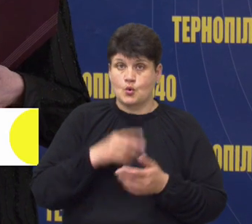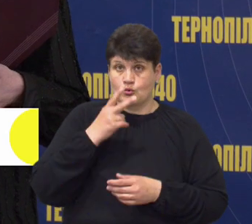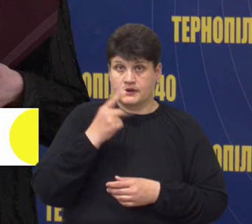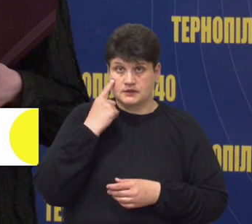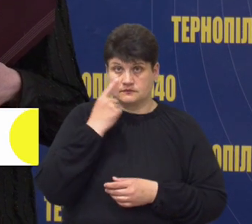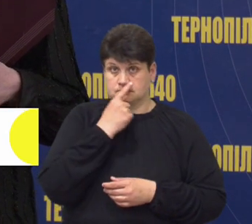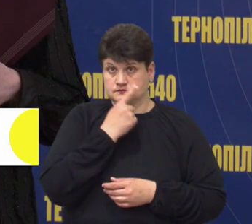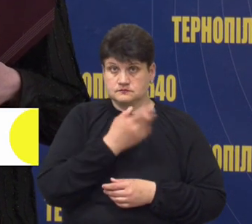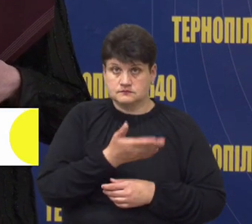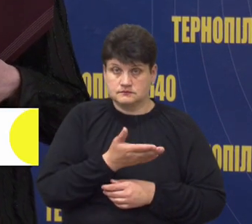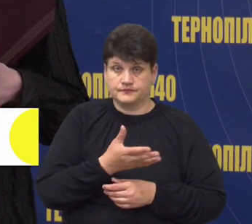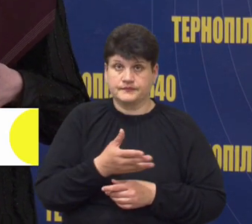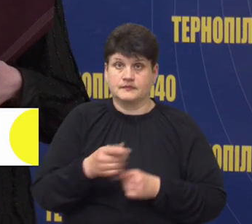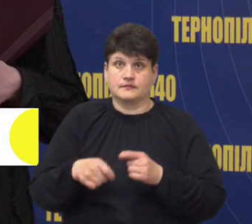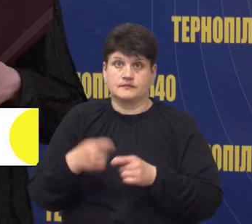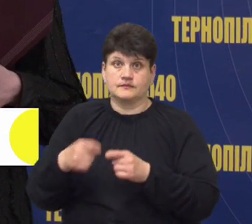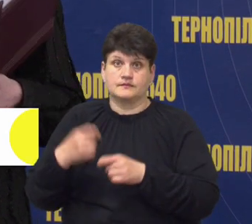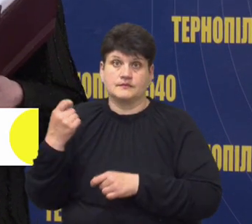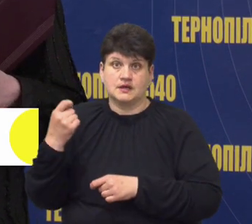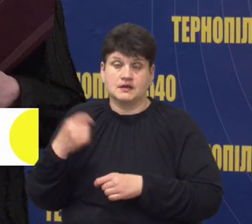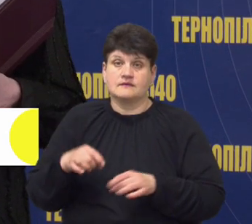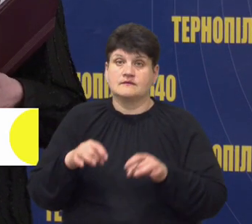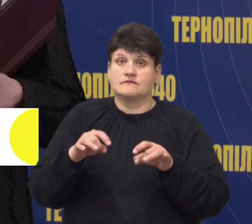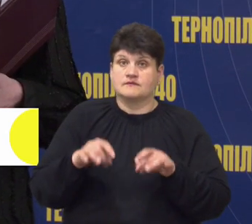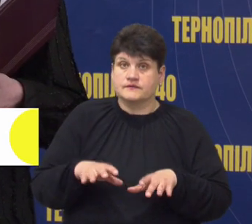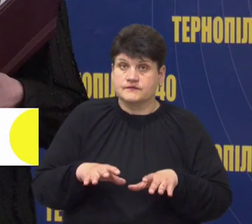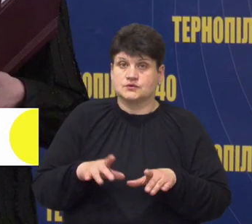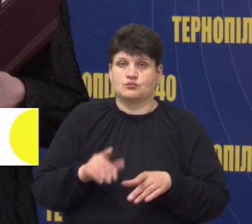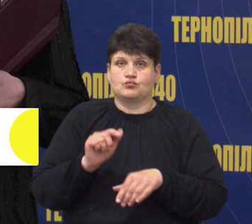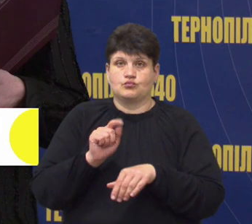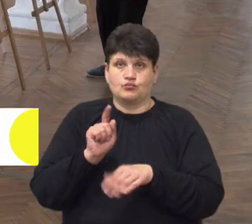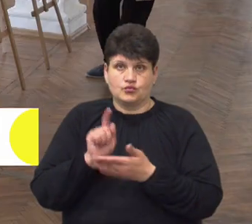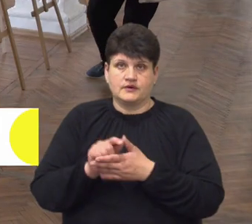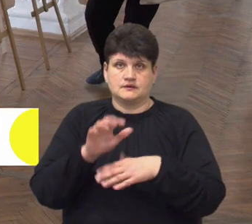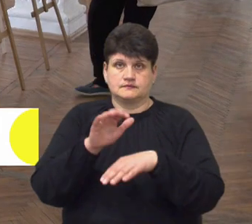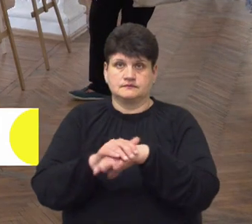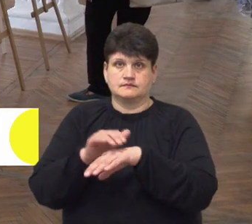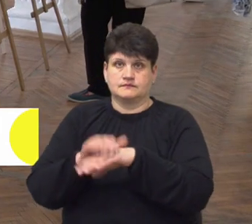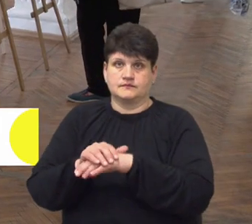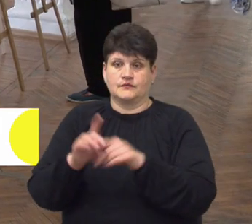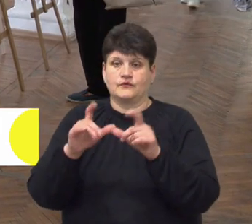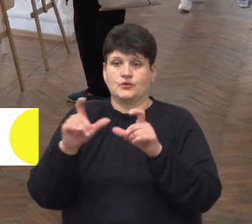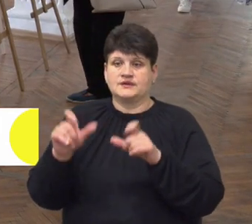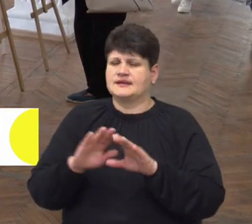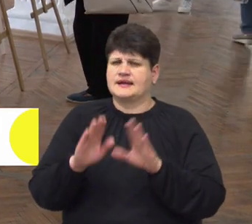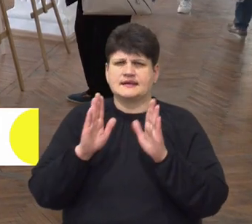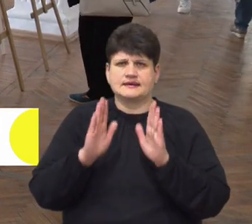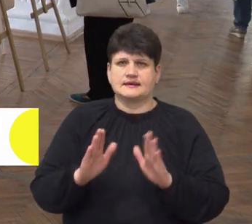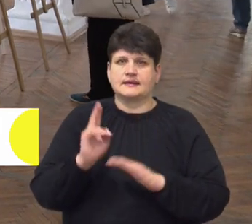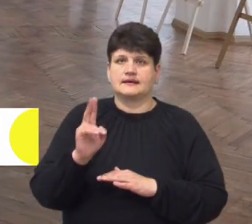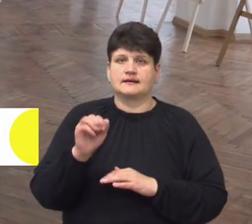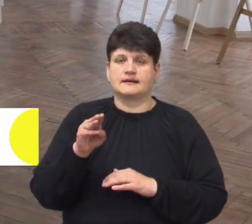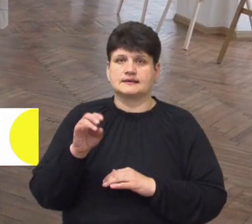очі сліди злочинів і вирішив, що повинен зафіксувати це на фото. Не тільки катень під такою назвою в